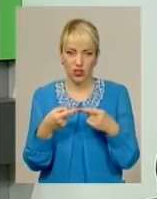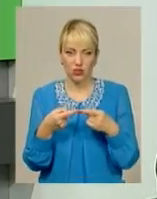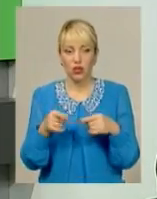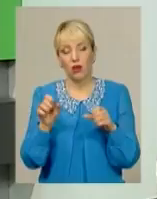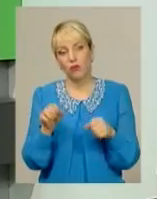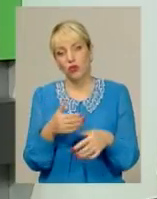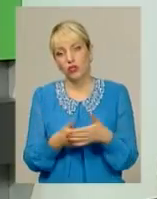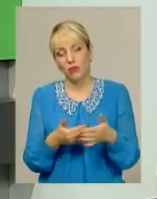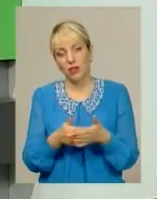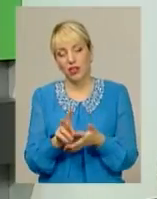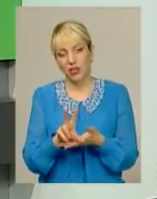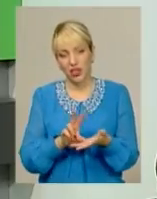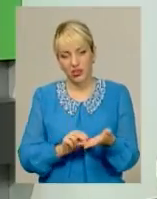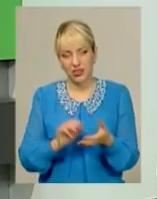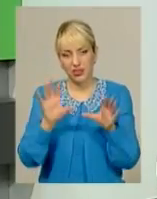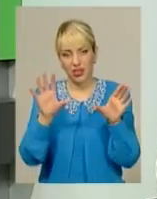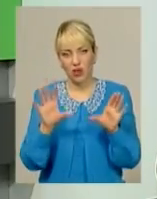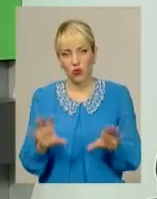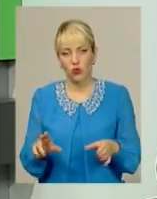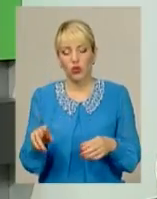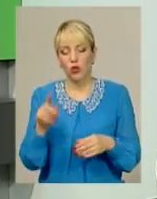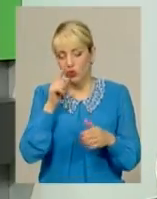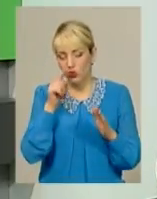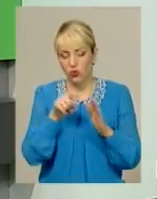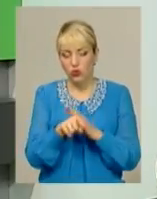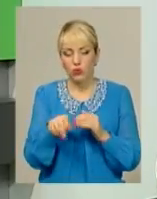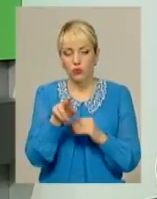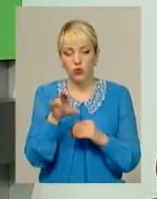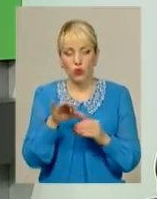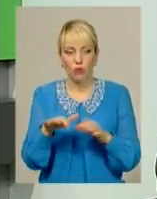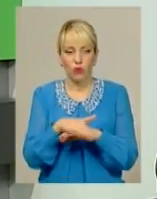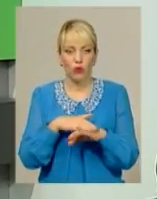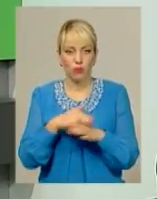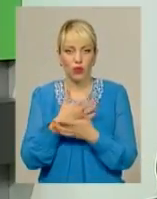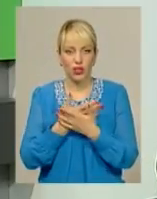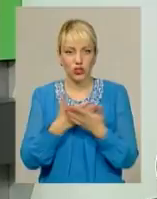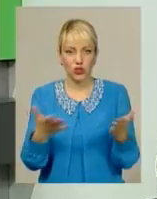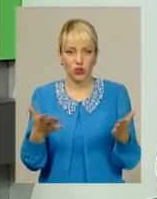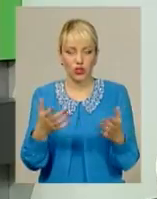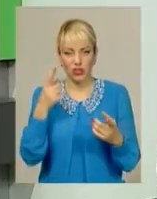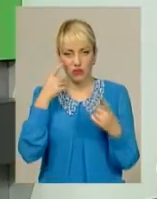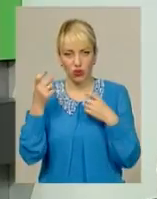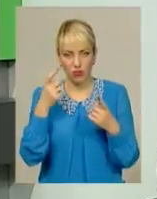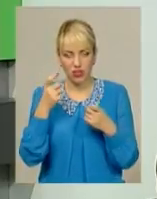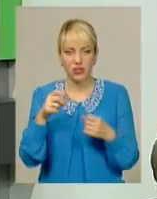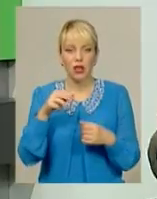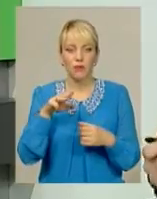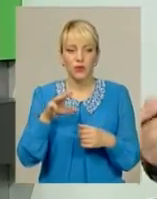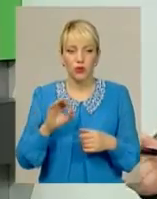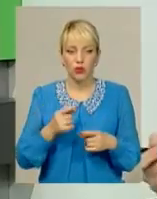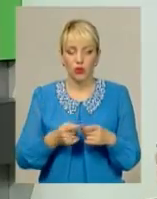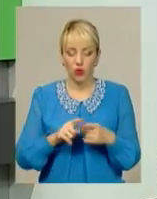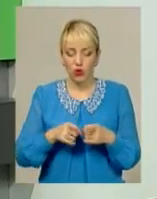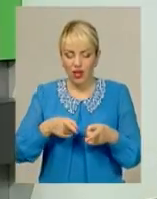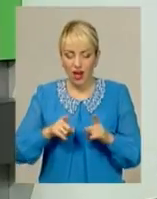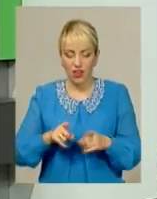можна, наприклад, і закону про доступ до публічної інформації, який також був в значною мірі підобійований громадськістю, то на його реальне